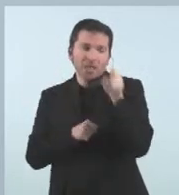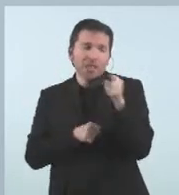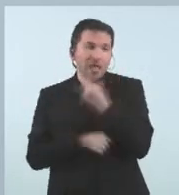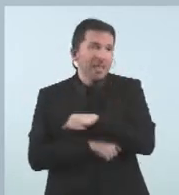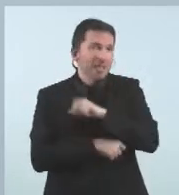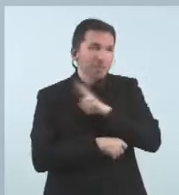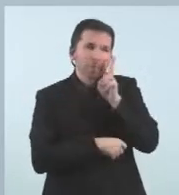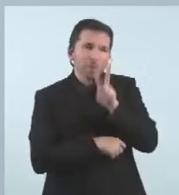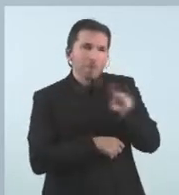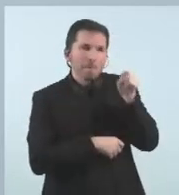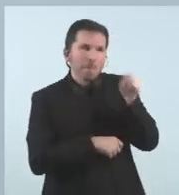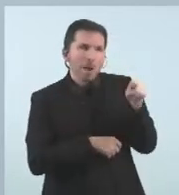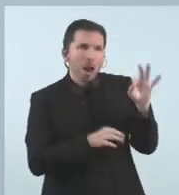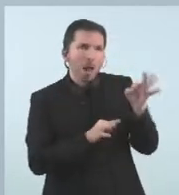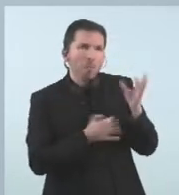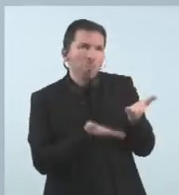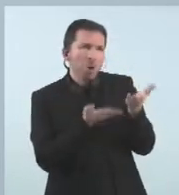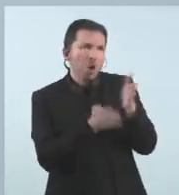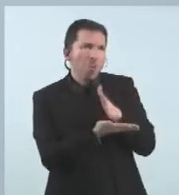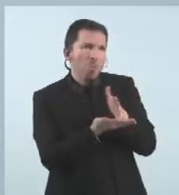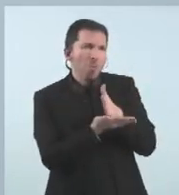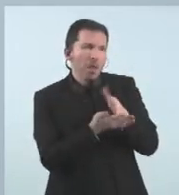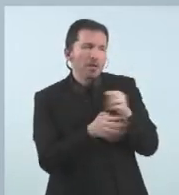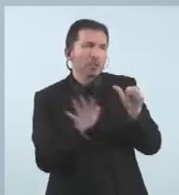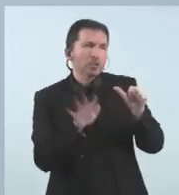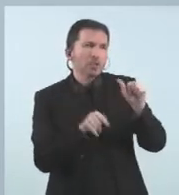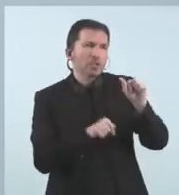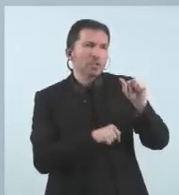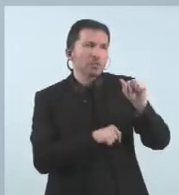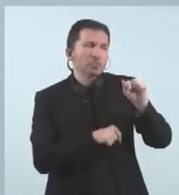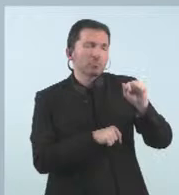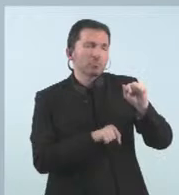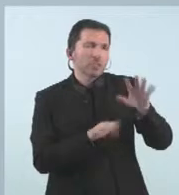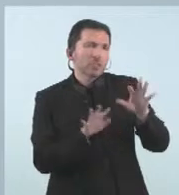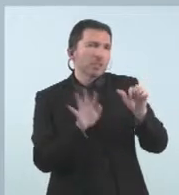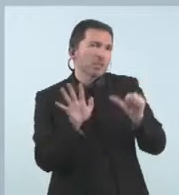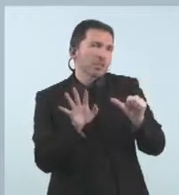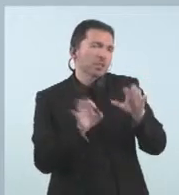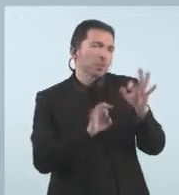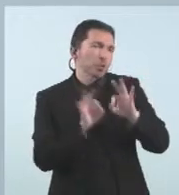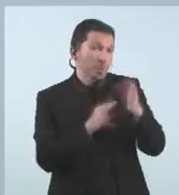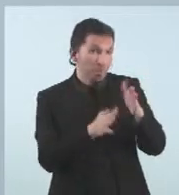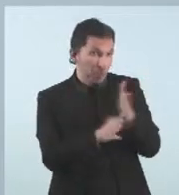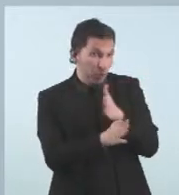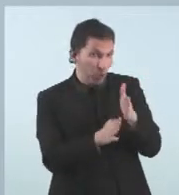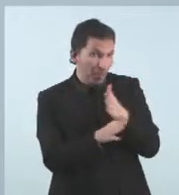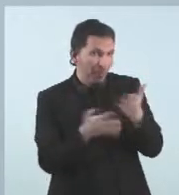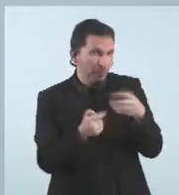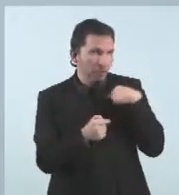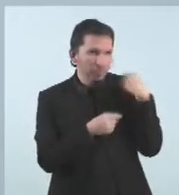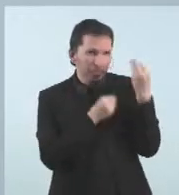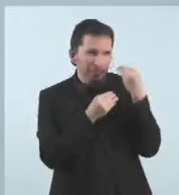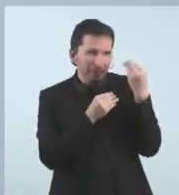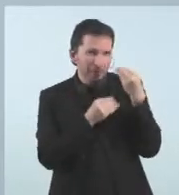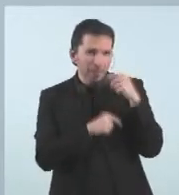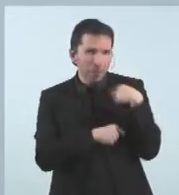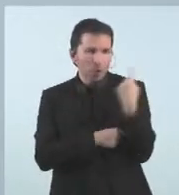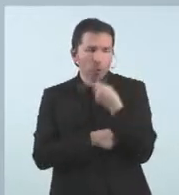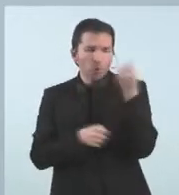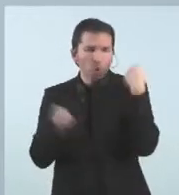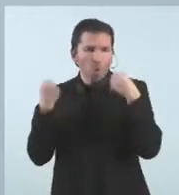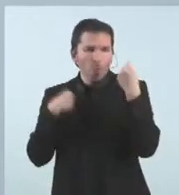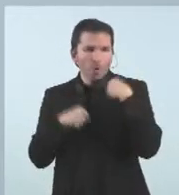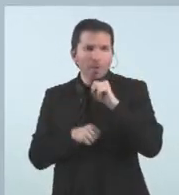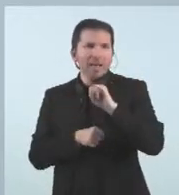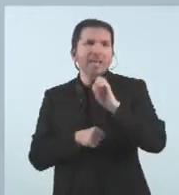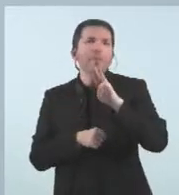'Espanya ens trobem amb una dada de més 6,7% aquí creiem que el nostre comportament de l'IPC hagués estat molt